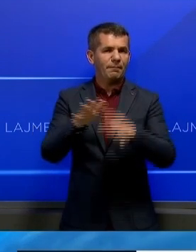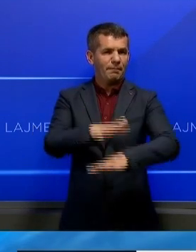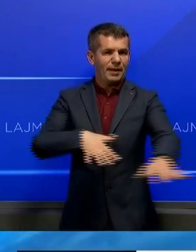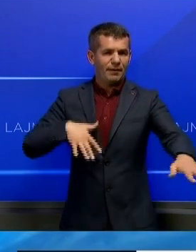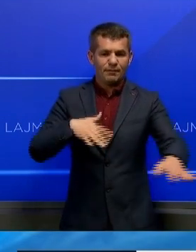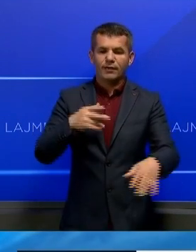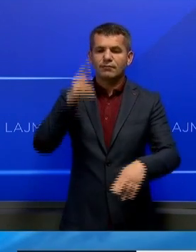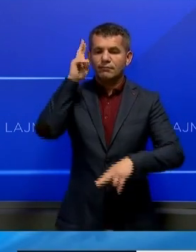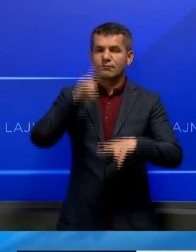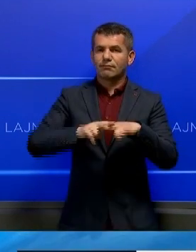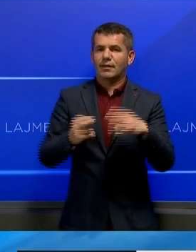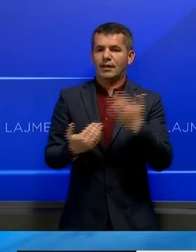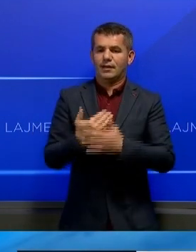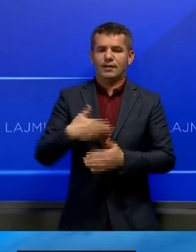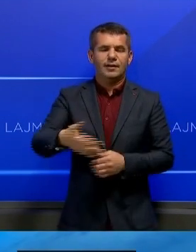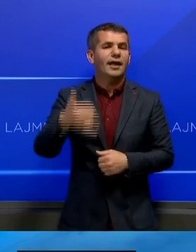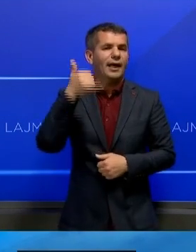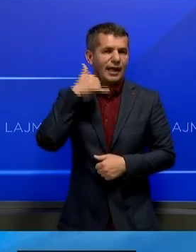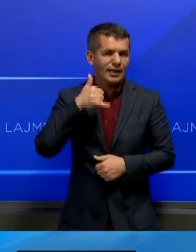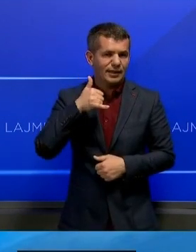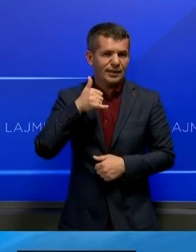se ansën erej për të ejndën.